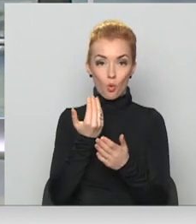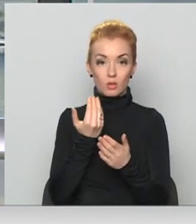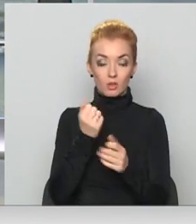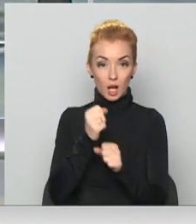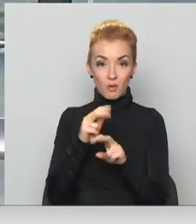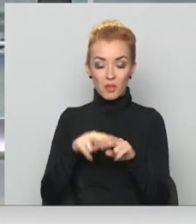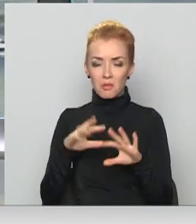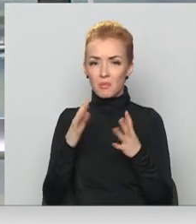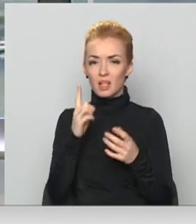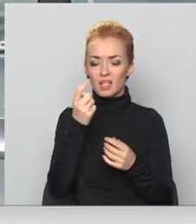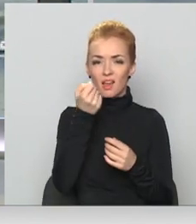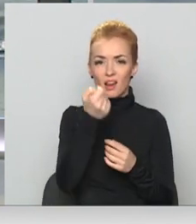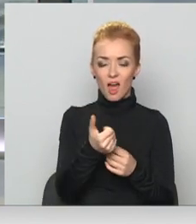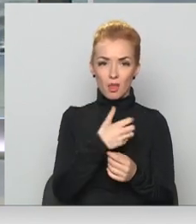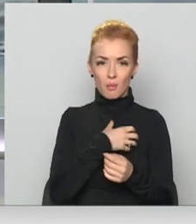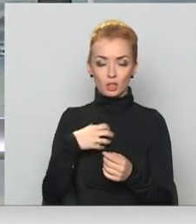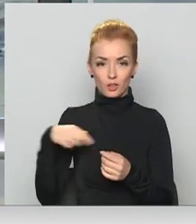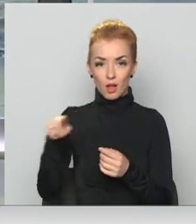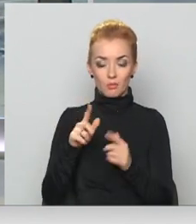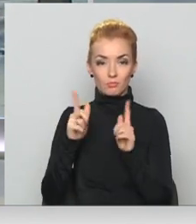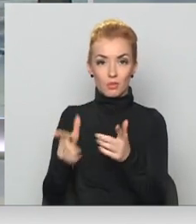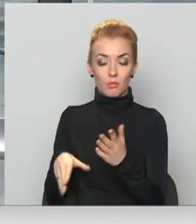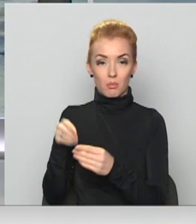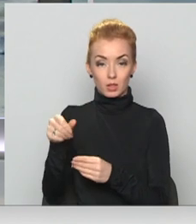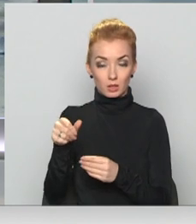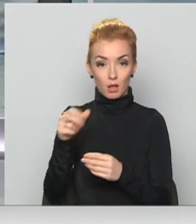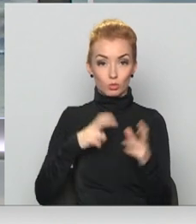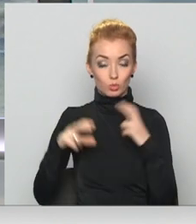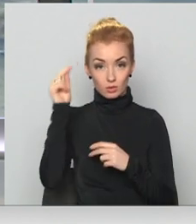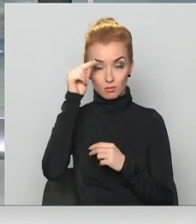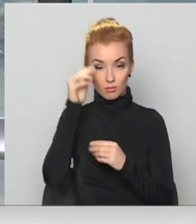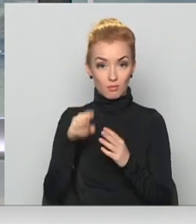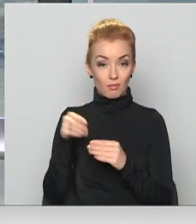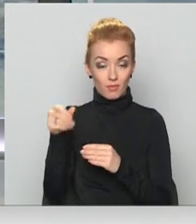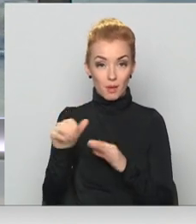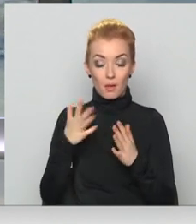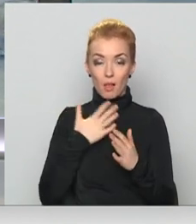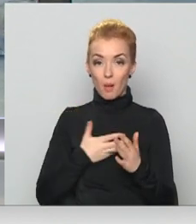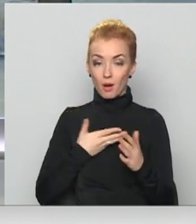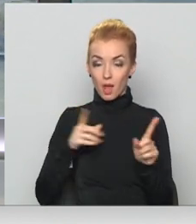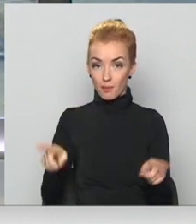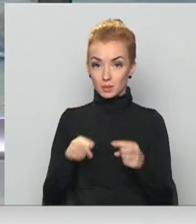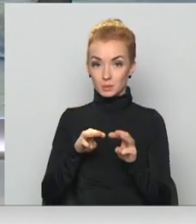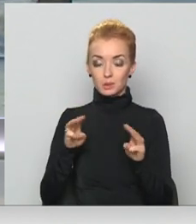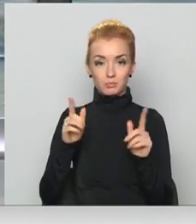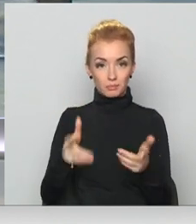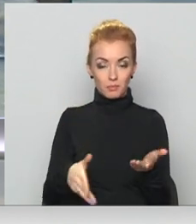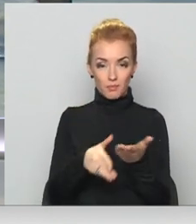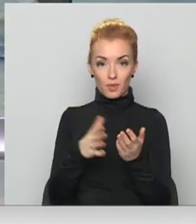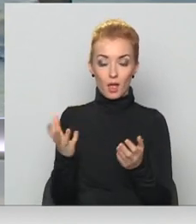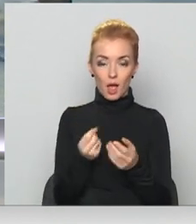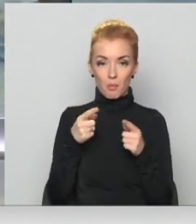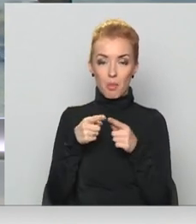taču tikai retā pašvaldība gatava apmaksāt studiju maksu. Tikmēr Labklājības ministrija plāno finansiāli palīdzēt ar